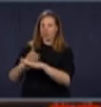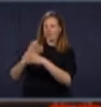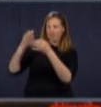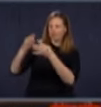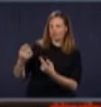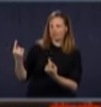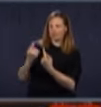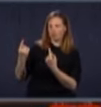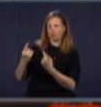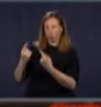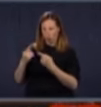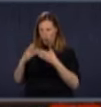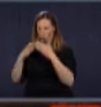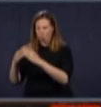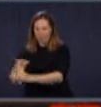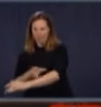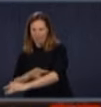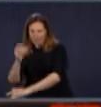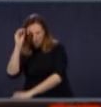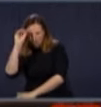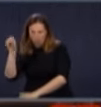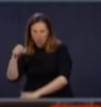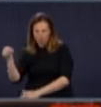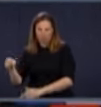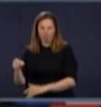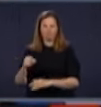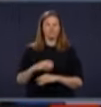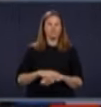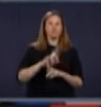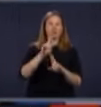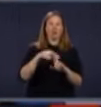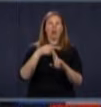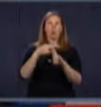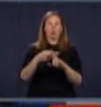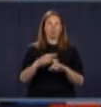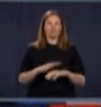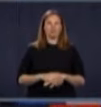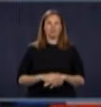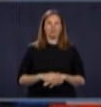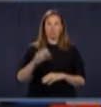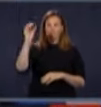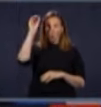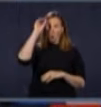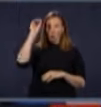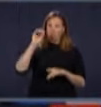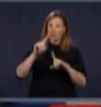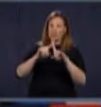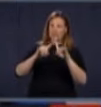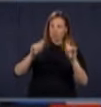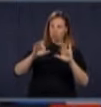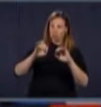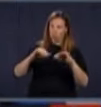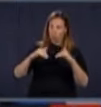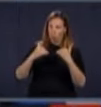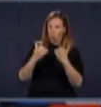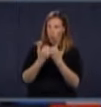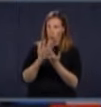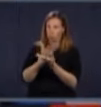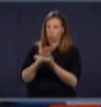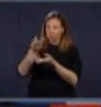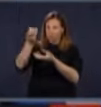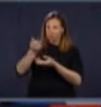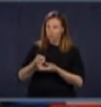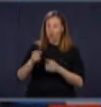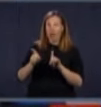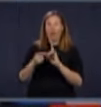notamment pour la réouverture des écoles? Écoutez, on reçoit des opinions de plusieurs personnes, notamment des correspondances qu'on a reçues